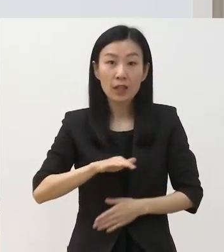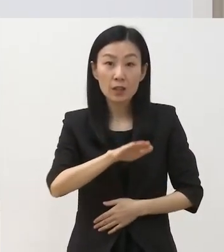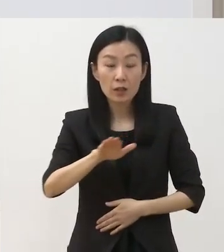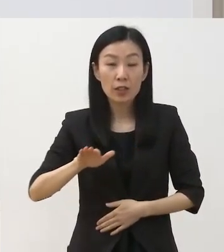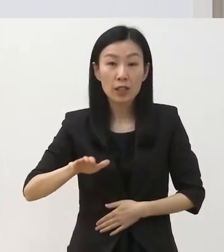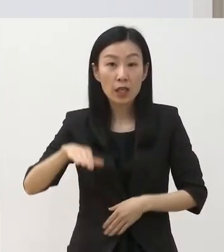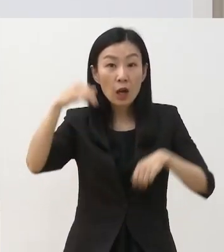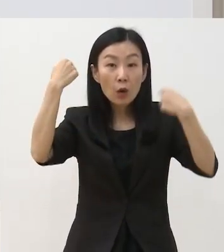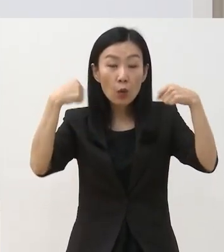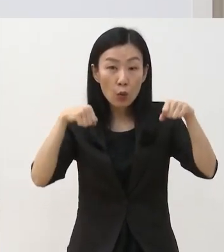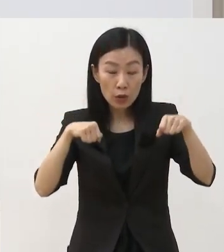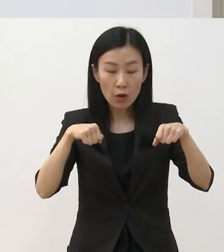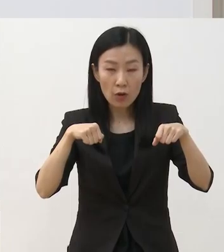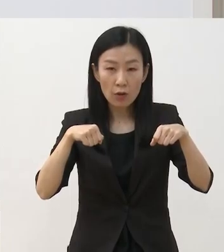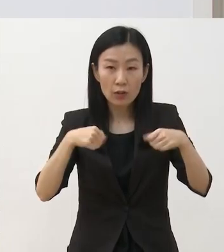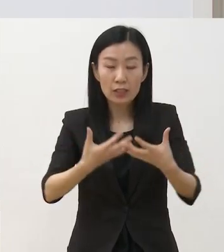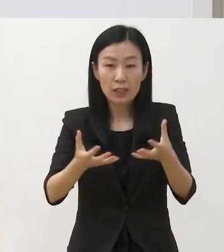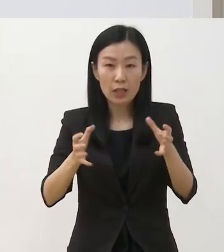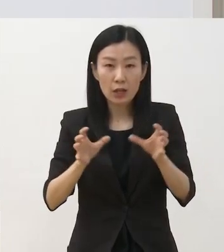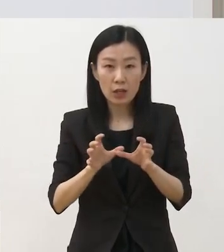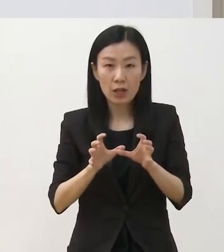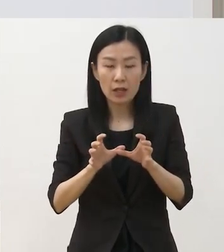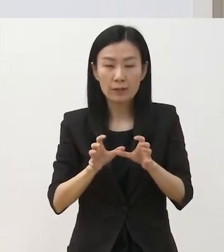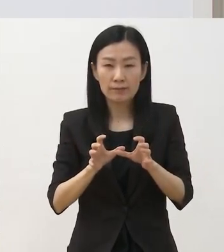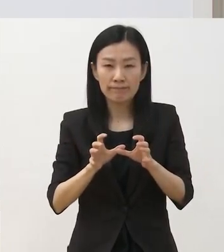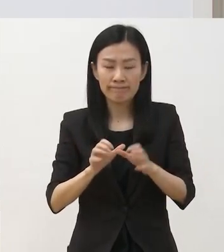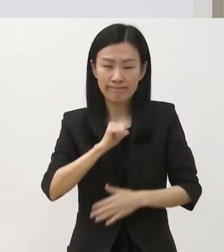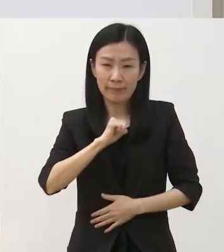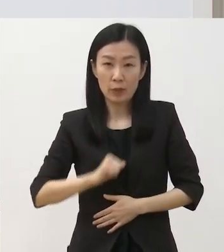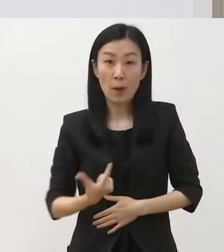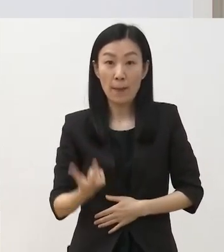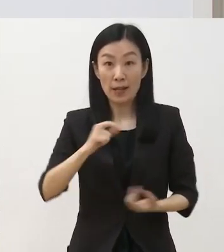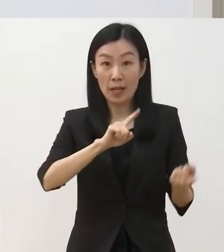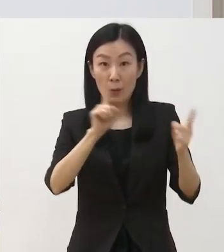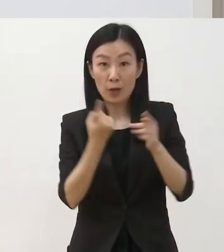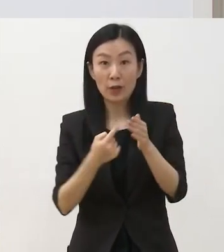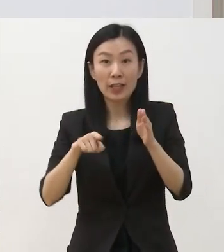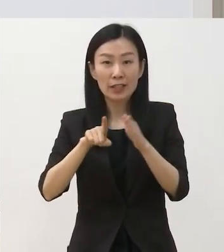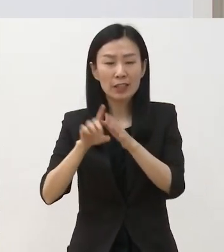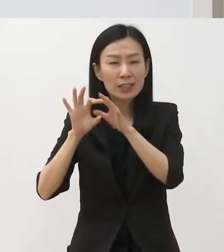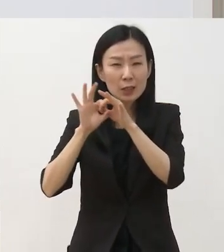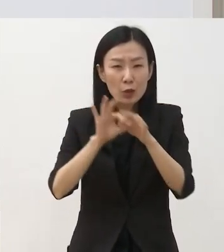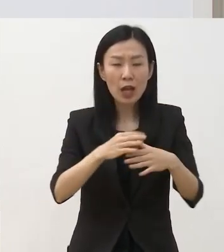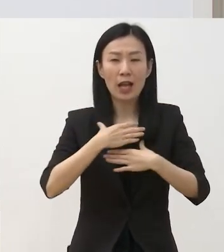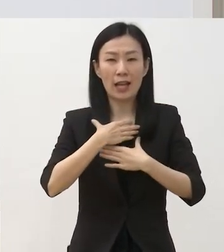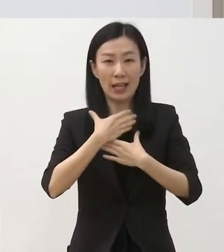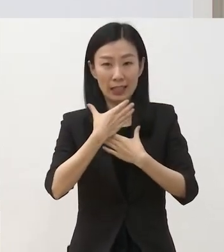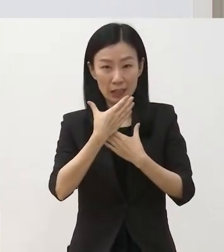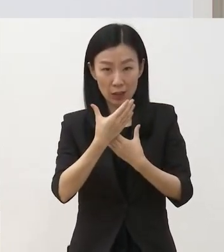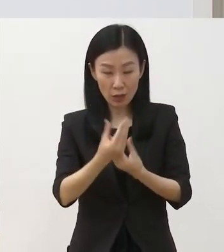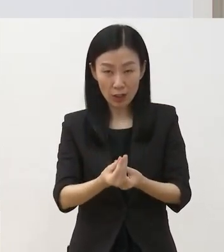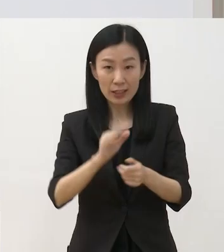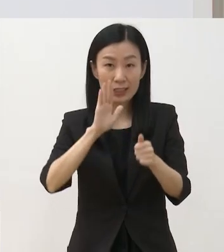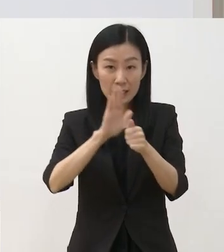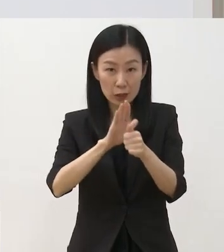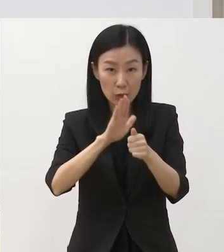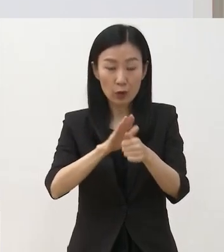버텨내고 빨리 회복하기 위해서는 지속적이고 안정적인 지원체계 속에서